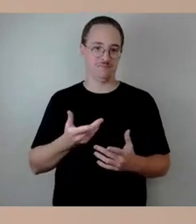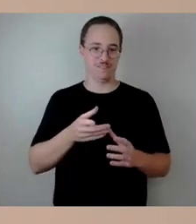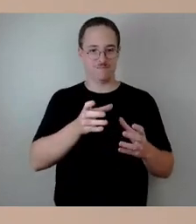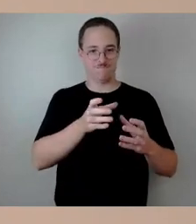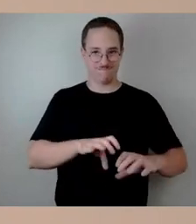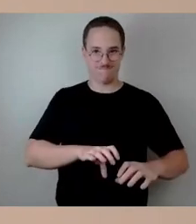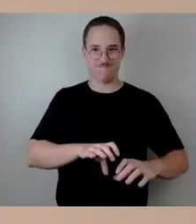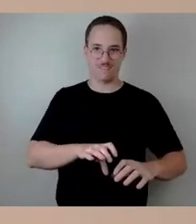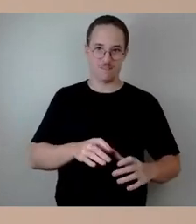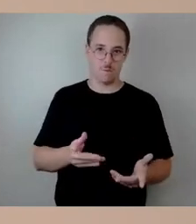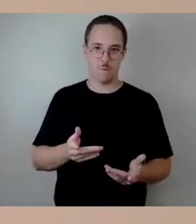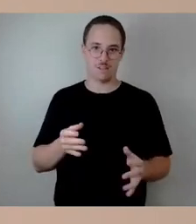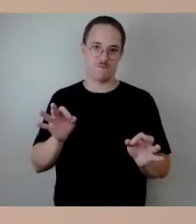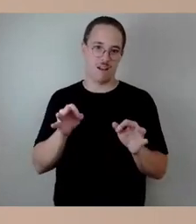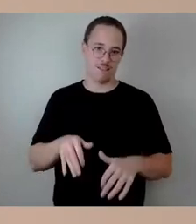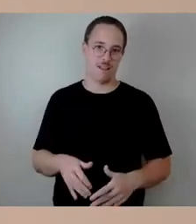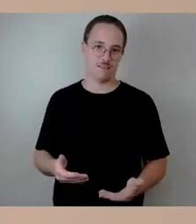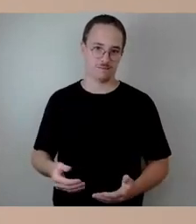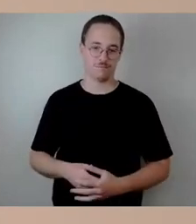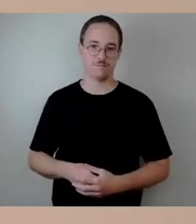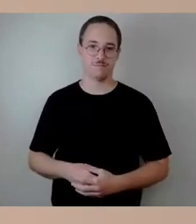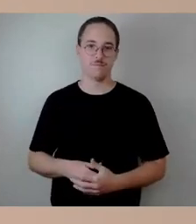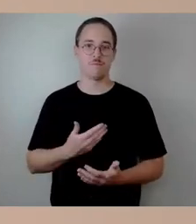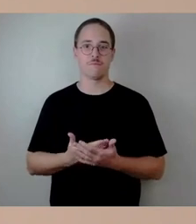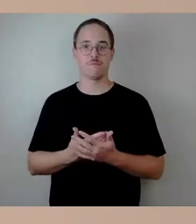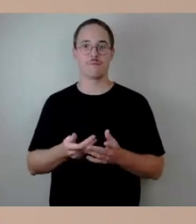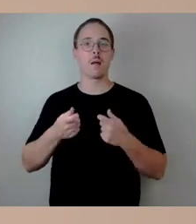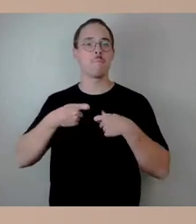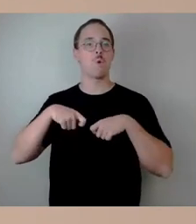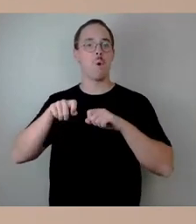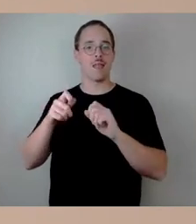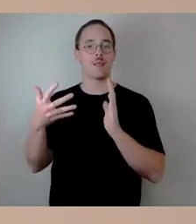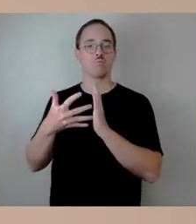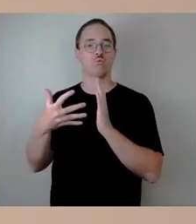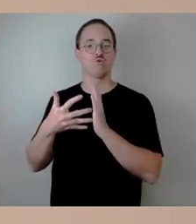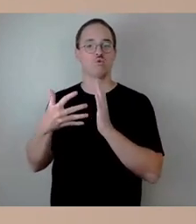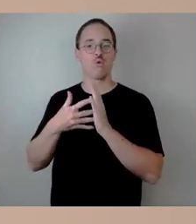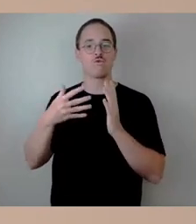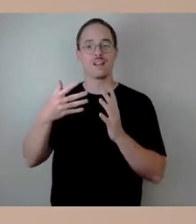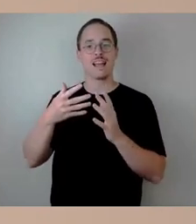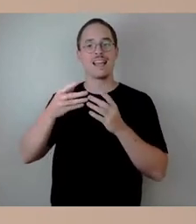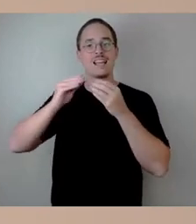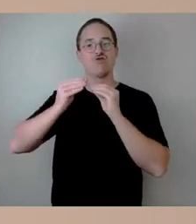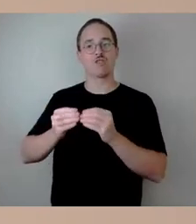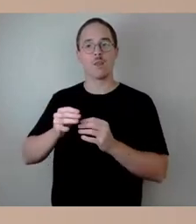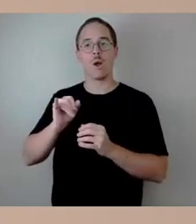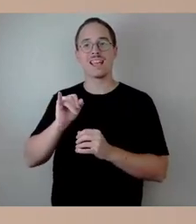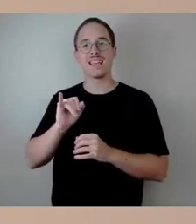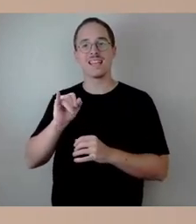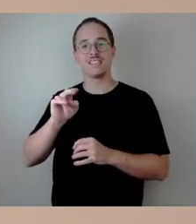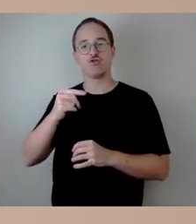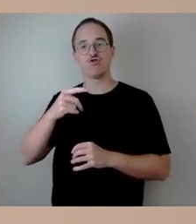den Brückenzug A mit seiner Unterschrift freigeben wird. Und insofern reden wir über den